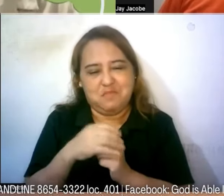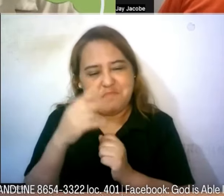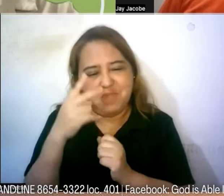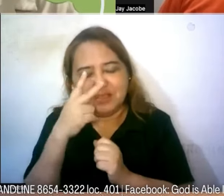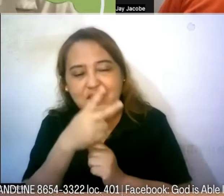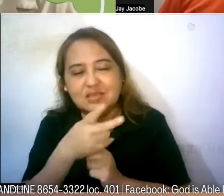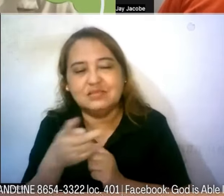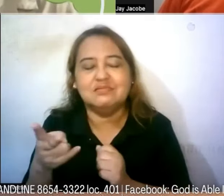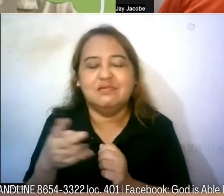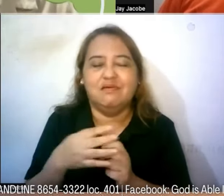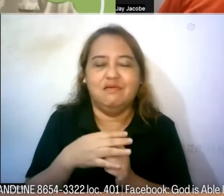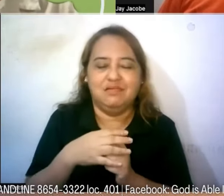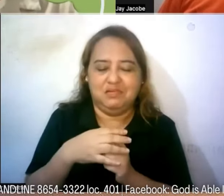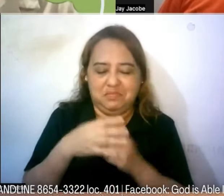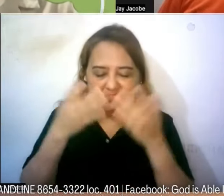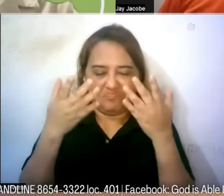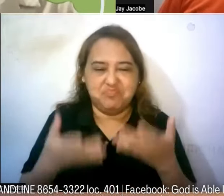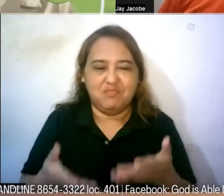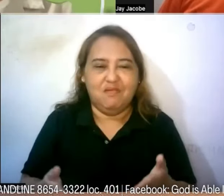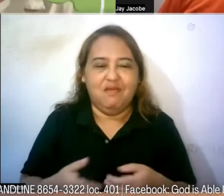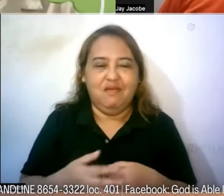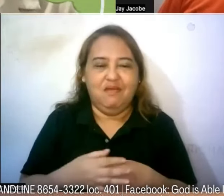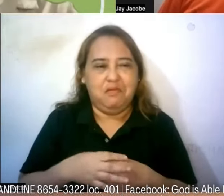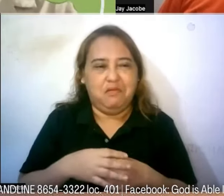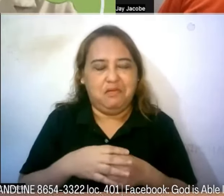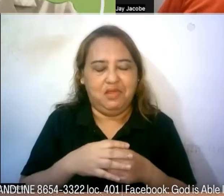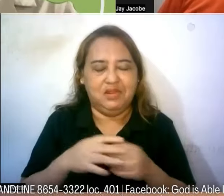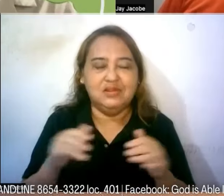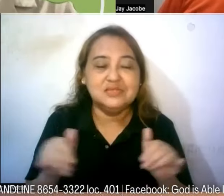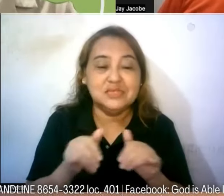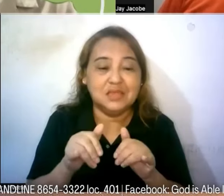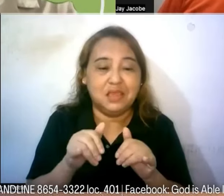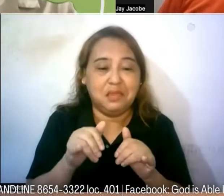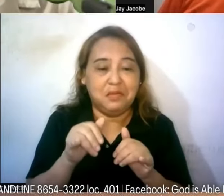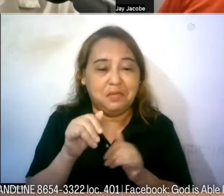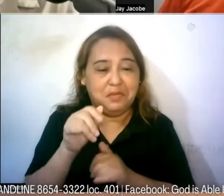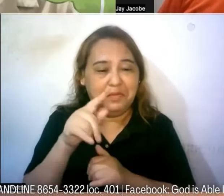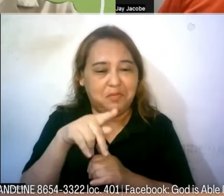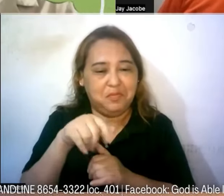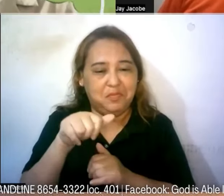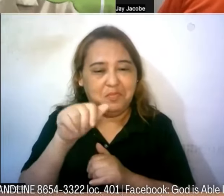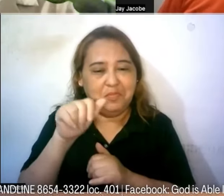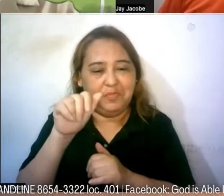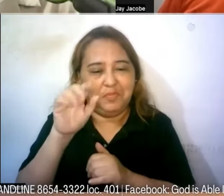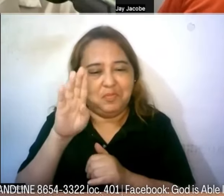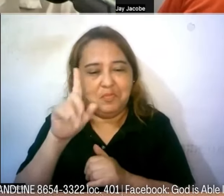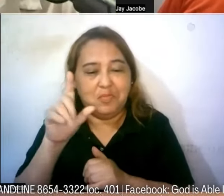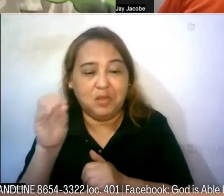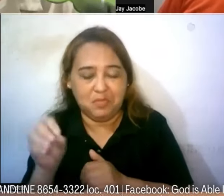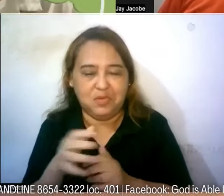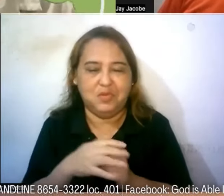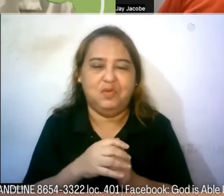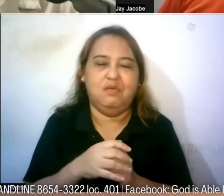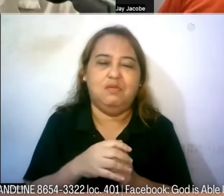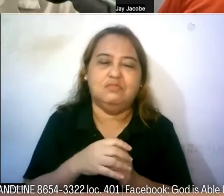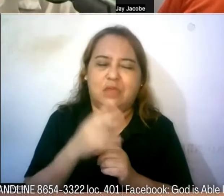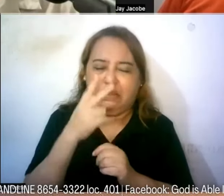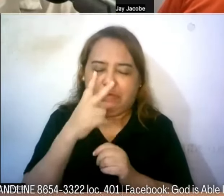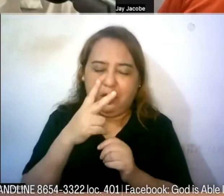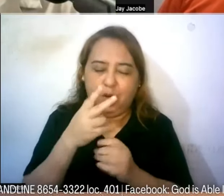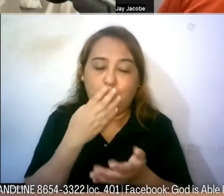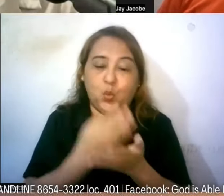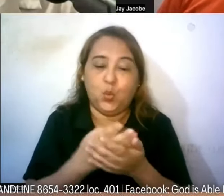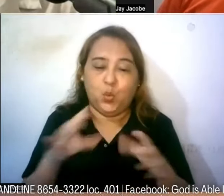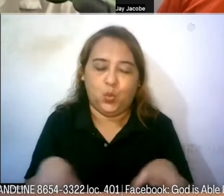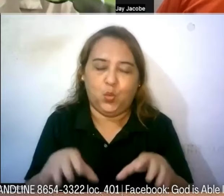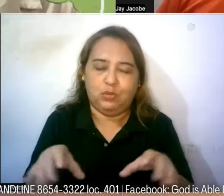ang nangyayari sa buhay natin tulad ni Pablo tulad ni Pastor Jay makita po natin po yung good work ni Lord that he